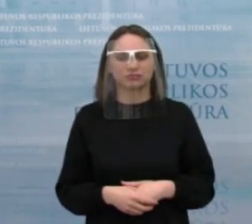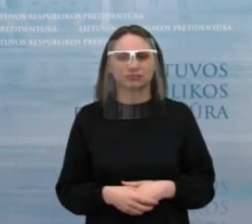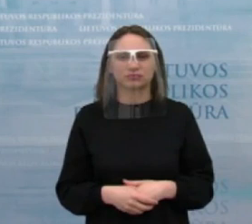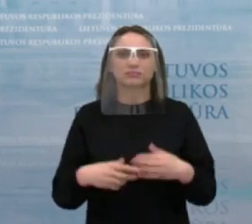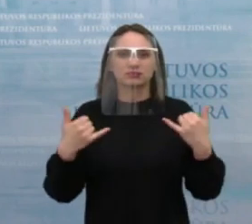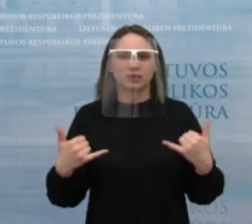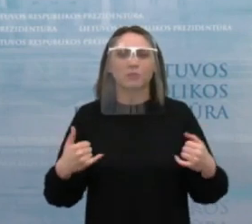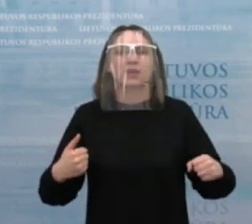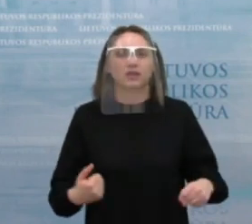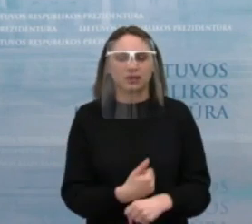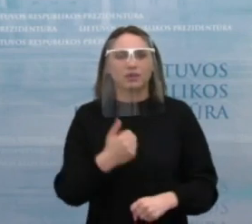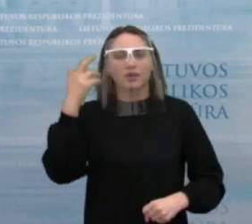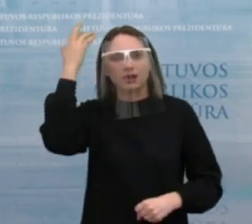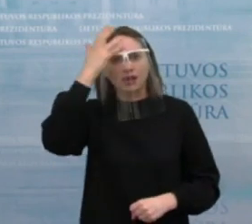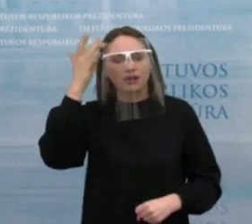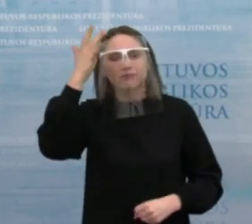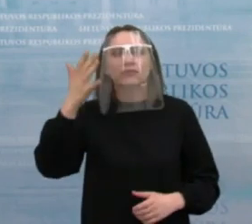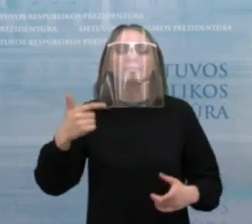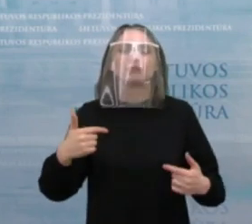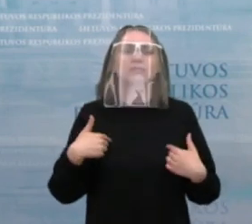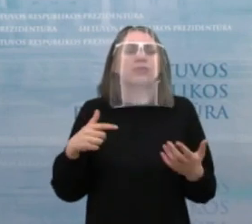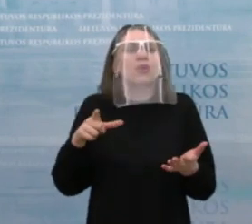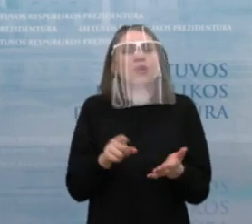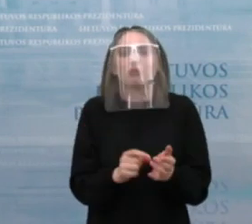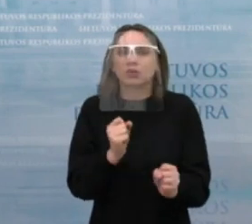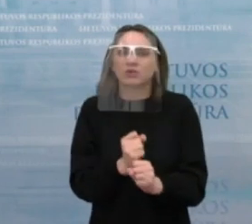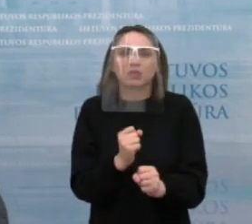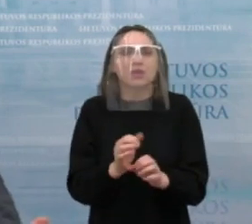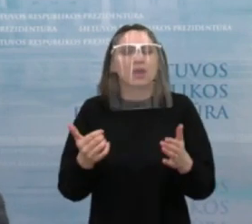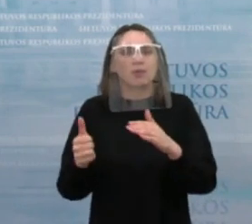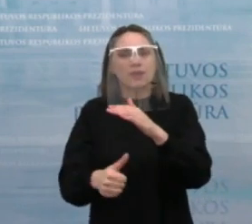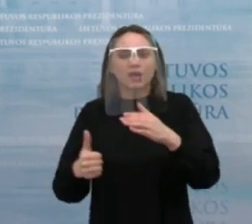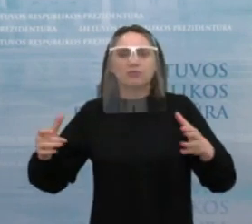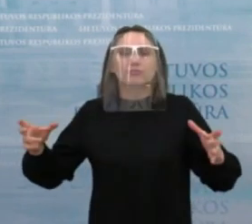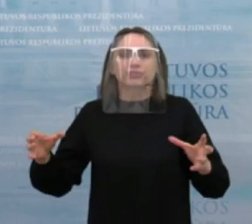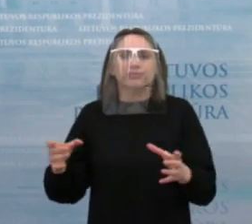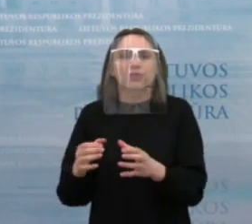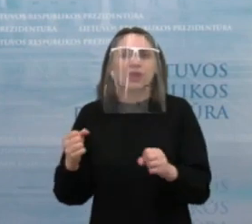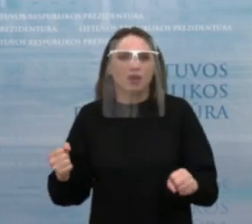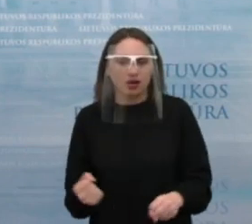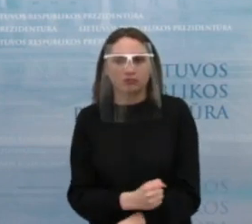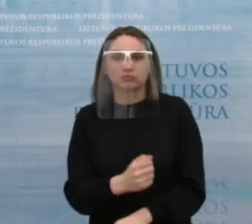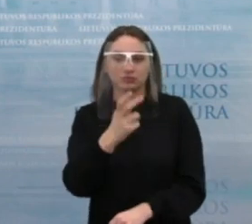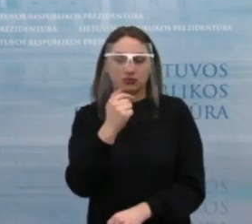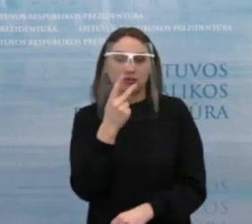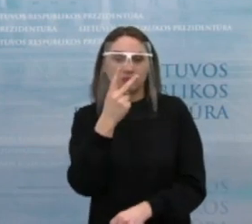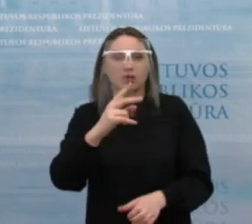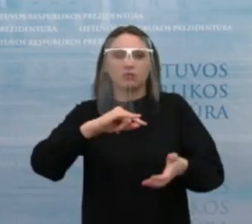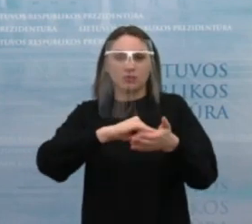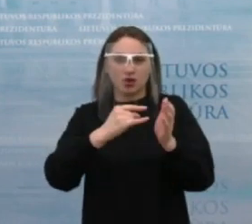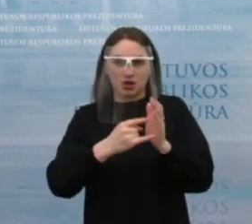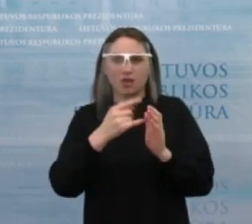svarstyti, ko turėtume imtis, kad jis kuo greičiau sumažėtų, nes prognozes yra teikiamos, jos rodo tam tikrą